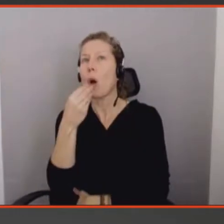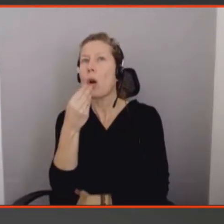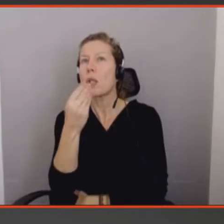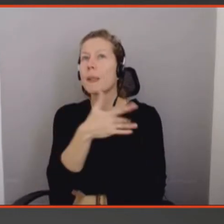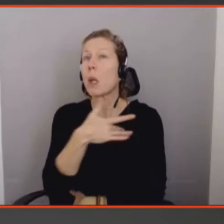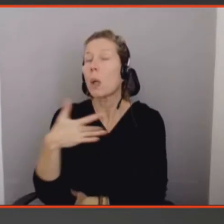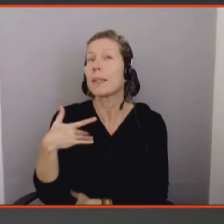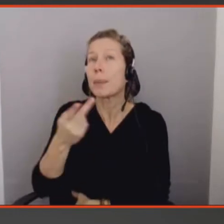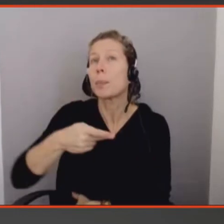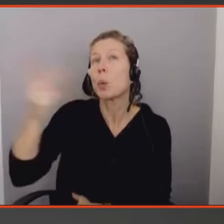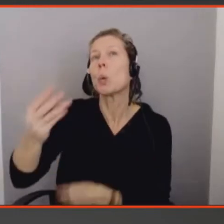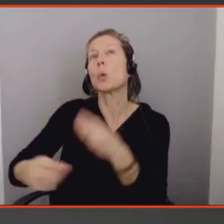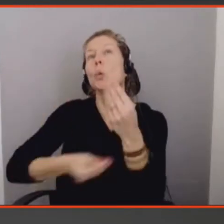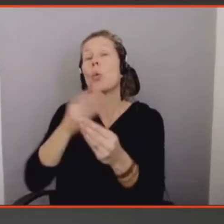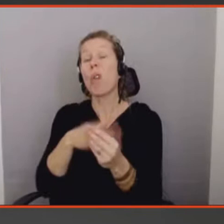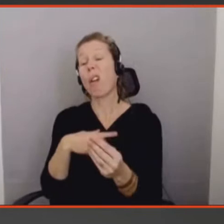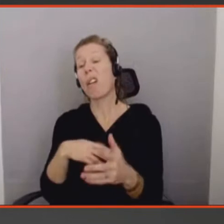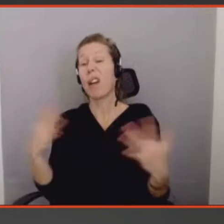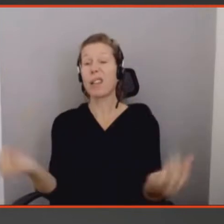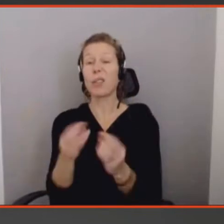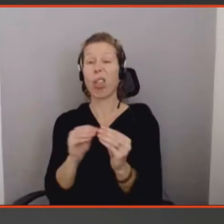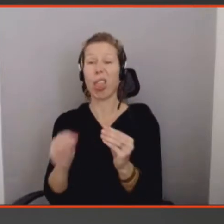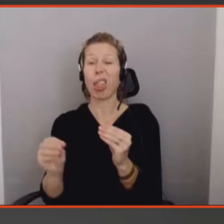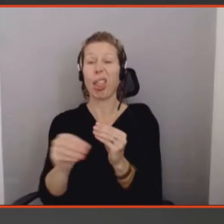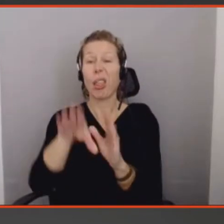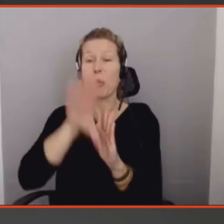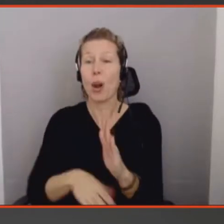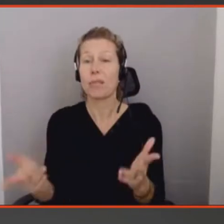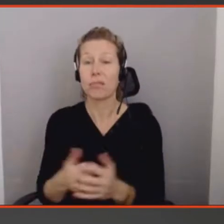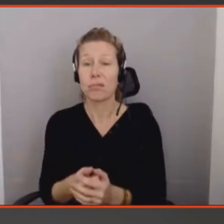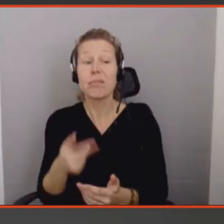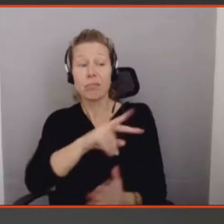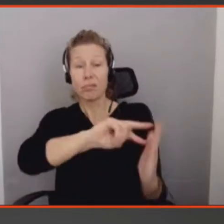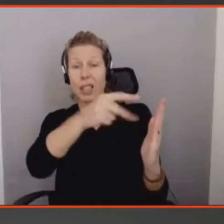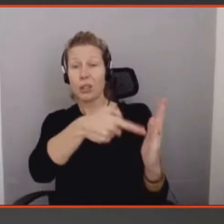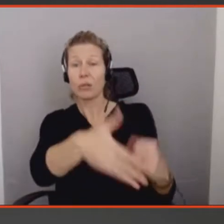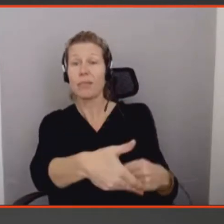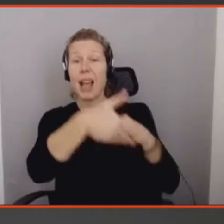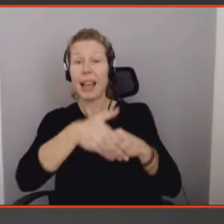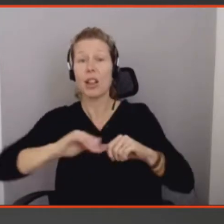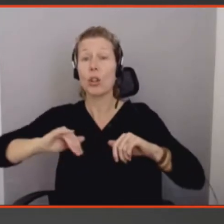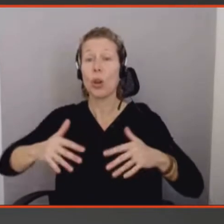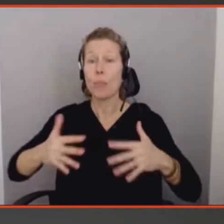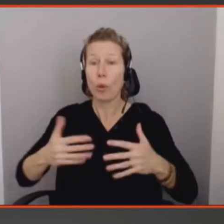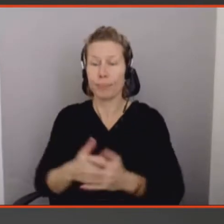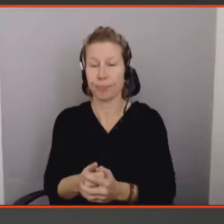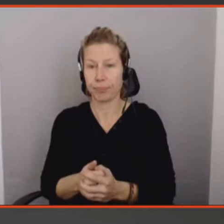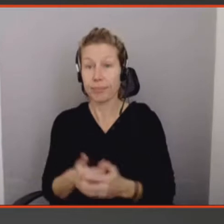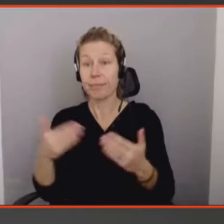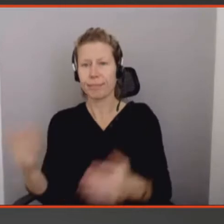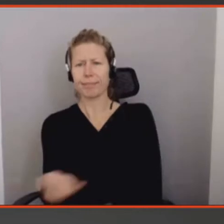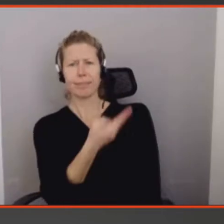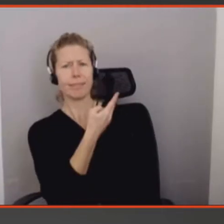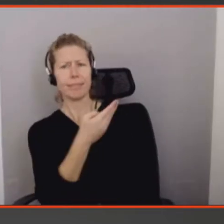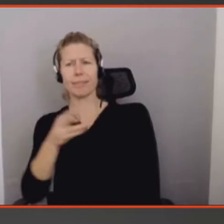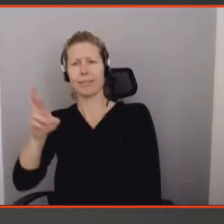résolutions. Comment la technologie pourrait vous aider ? Alors, que vous voyez ici, c'est Raya. Donc, Raya, c'est un